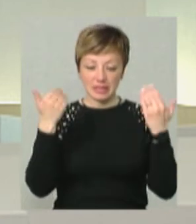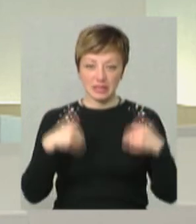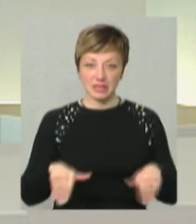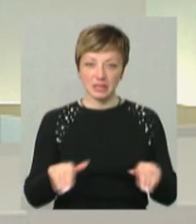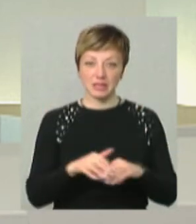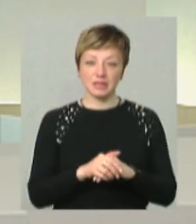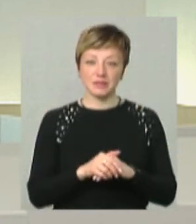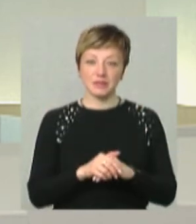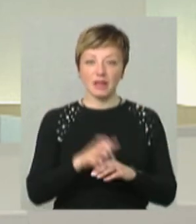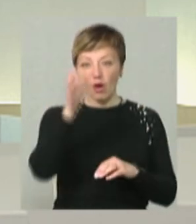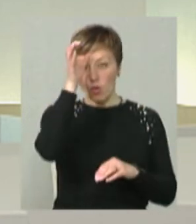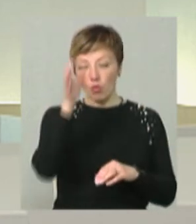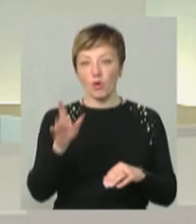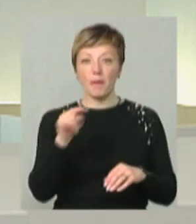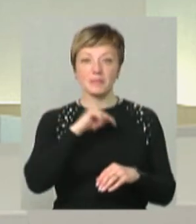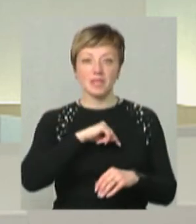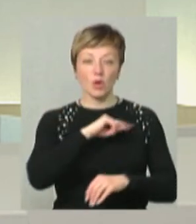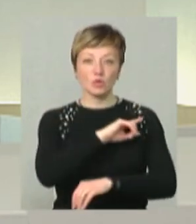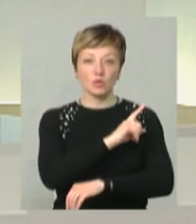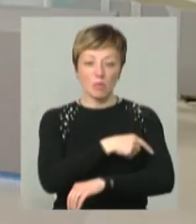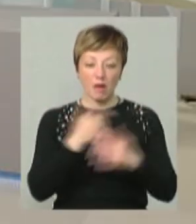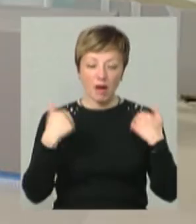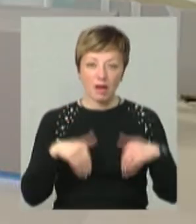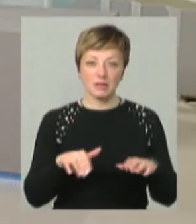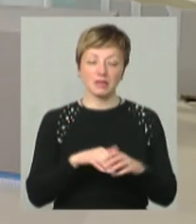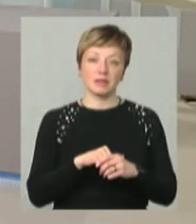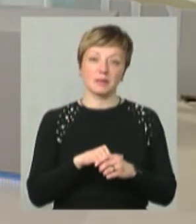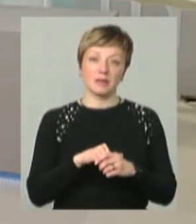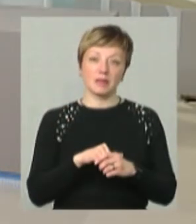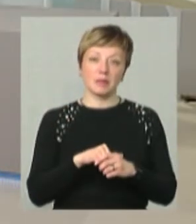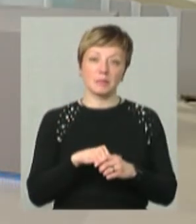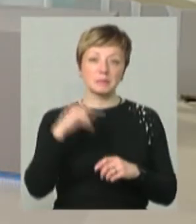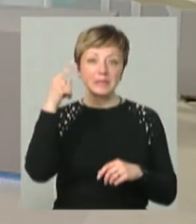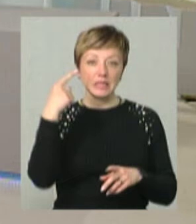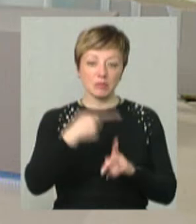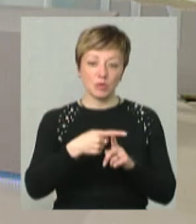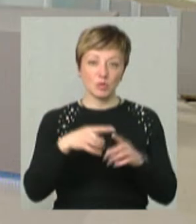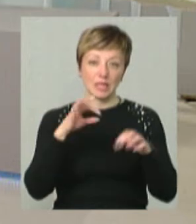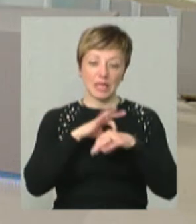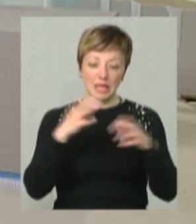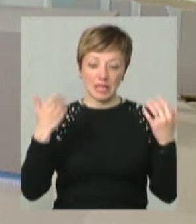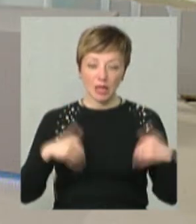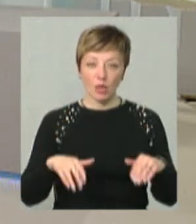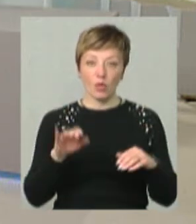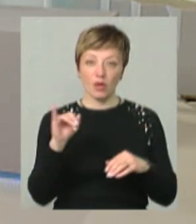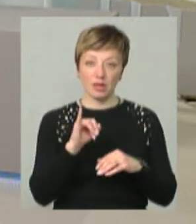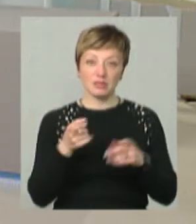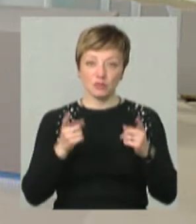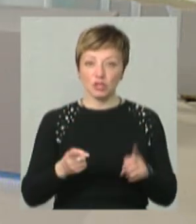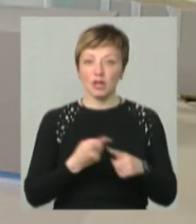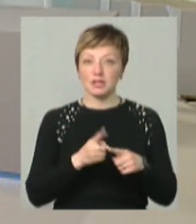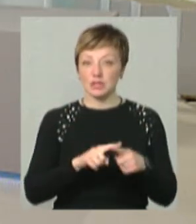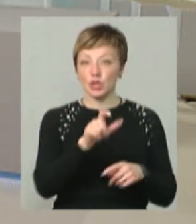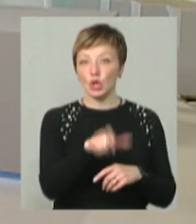Те, що говорить оця наука, психосоматика, психологія, психіка плюс тіло. І, звичайно, ці